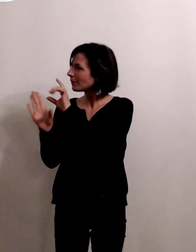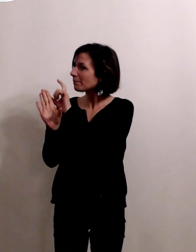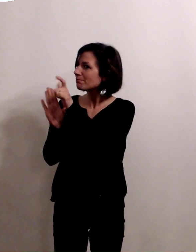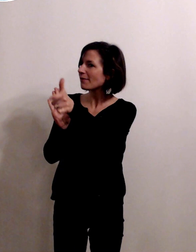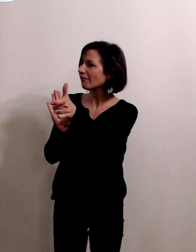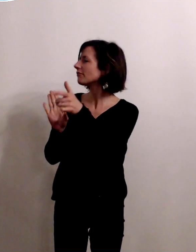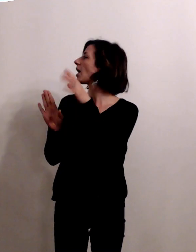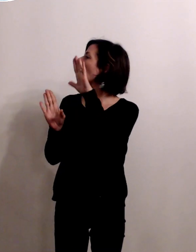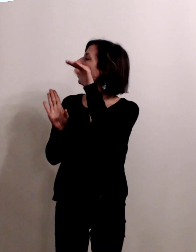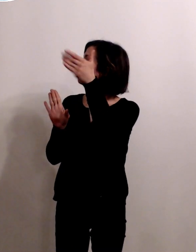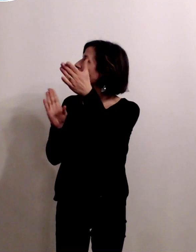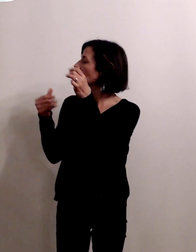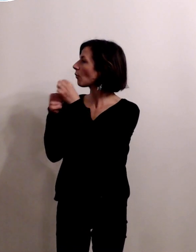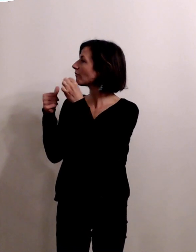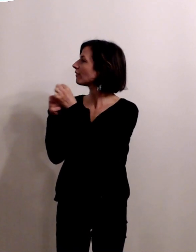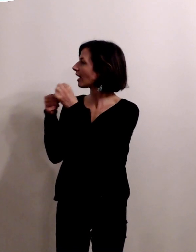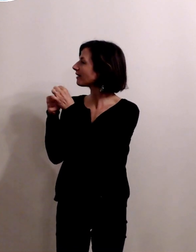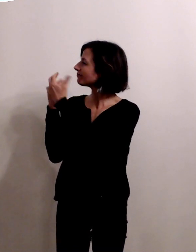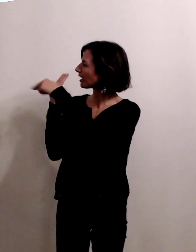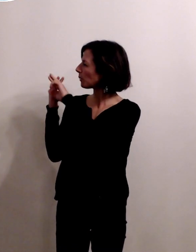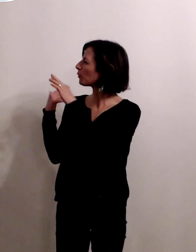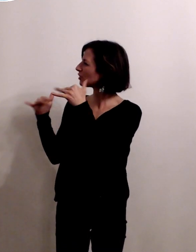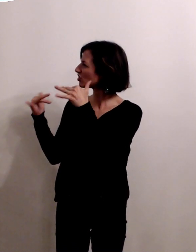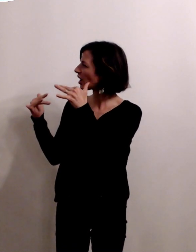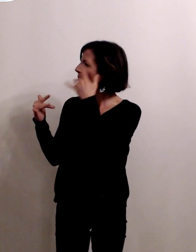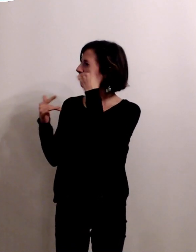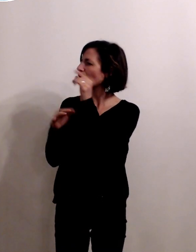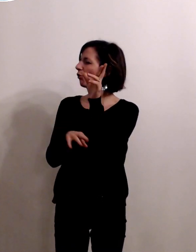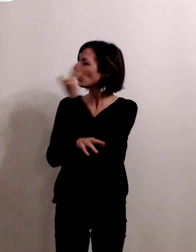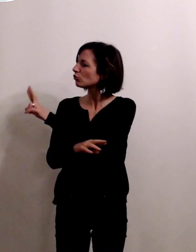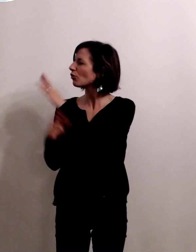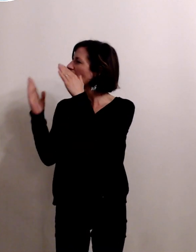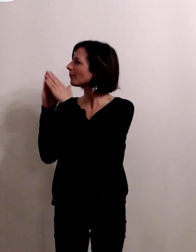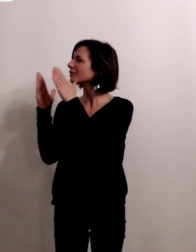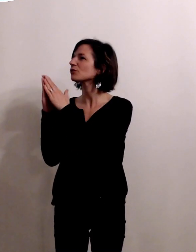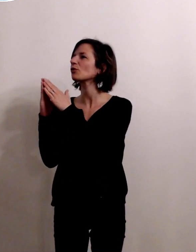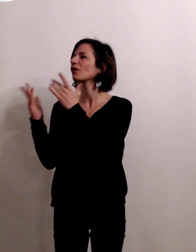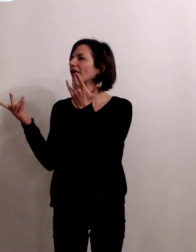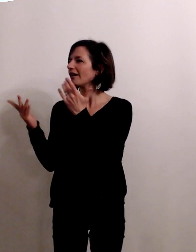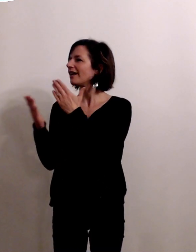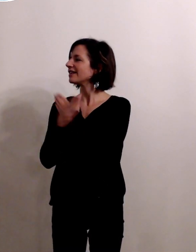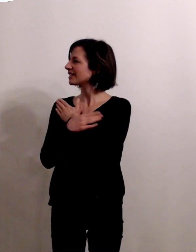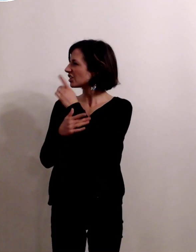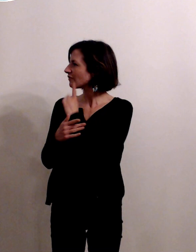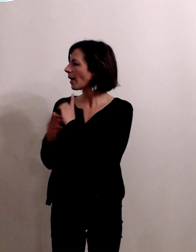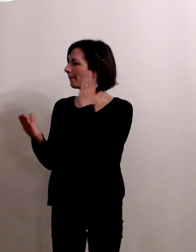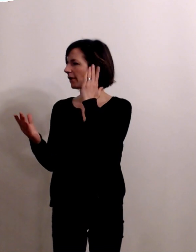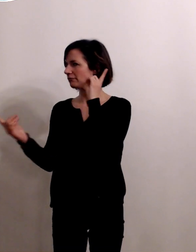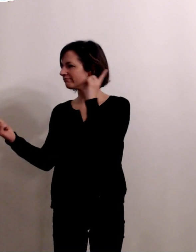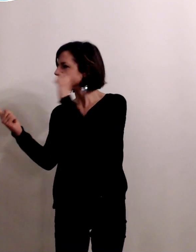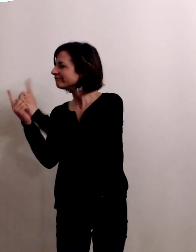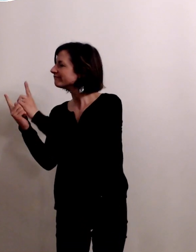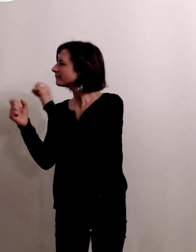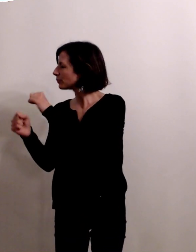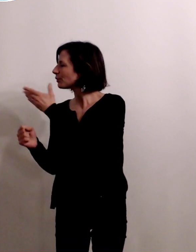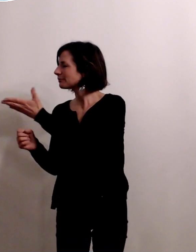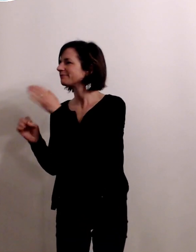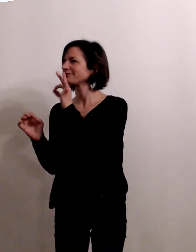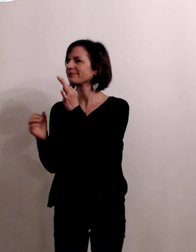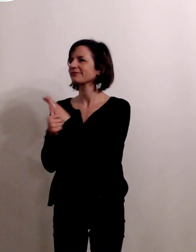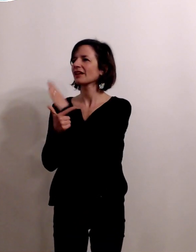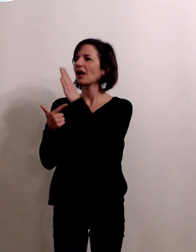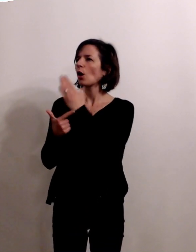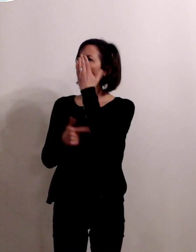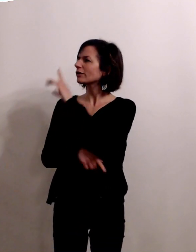que vous pouvez actionner après l'accouchement pour le retour à domicile donc vous l'avez évoqué avec la sage-femme moi j'avais une autre question sur l